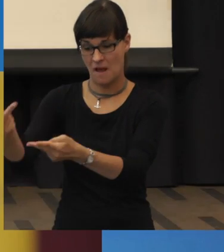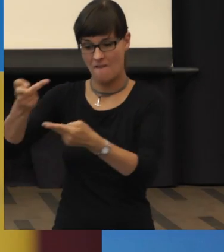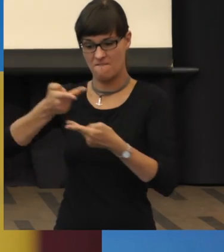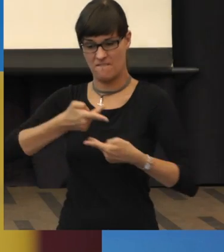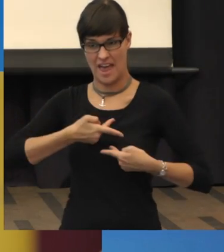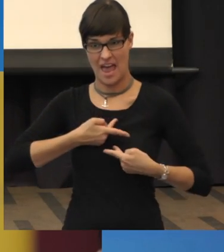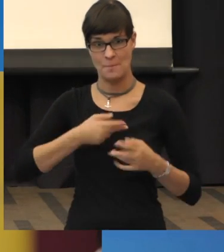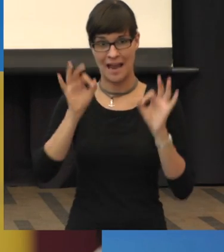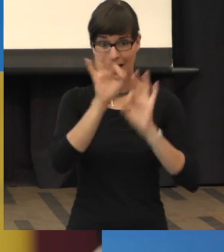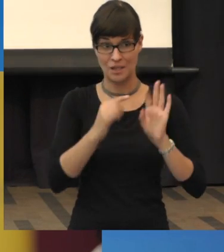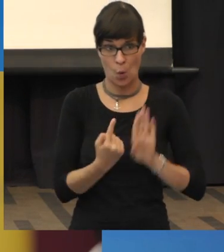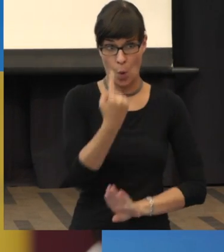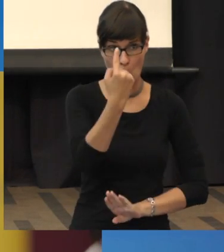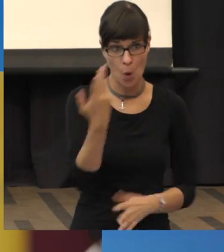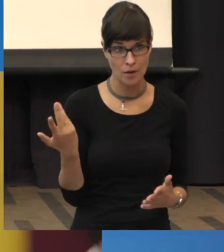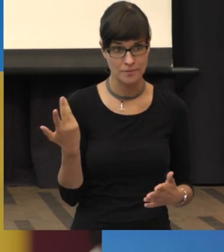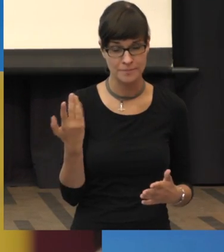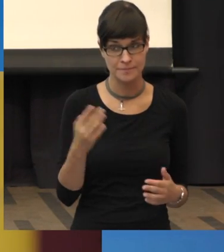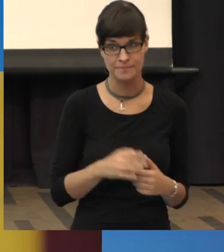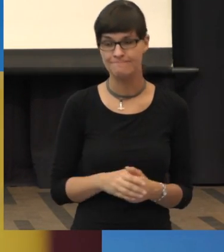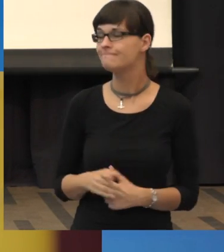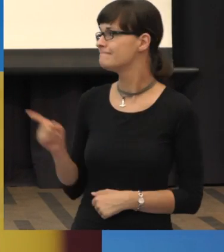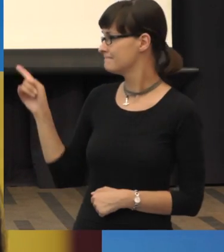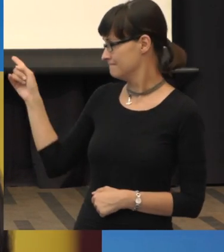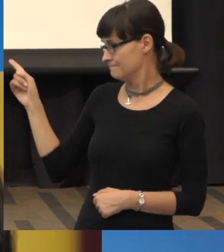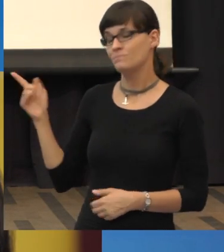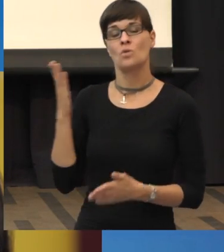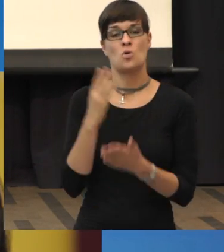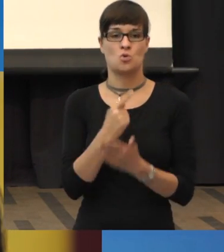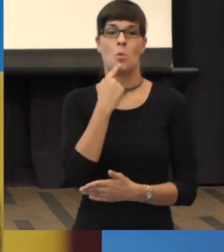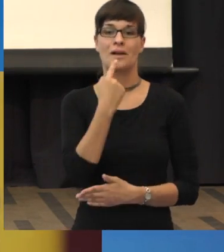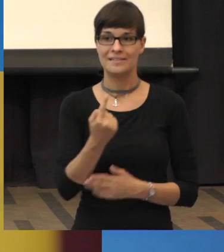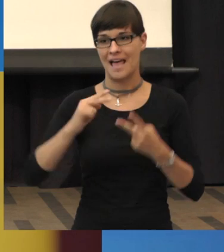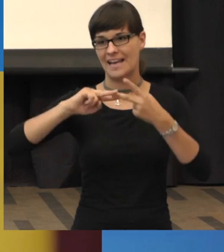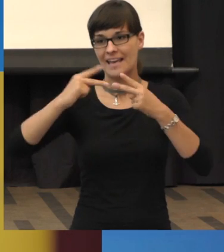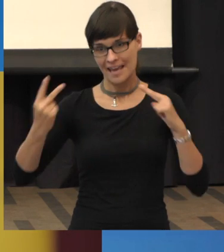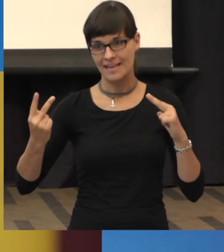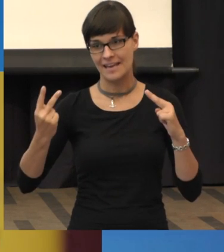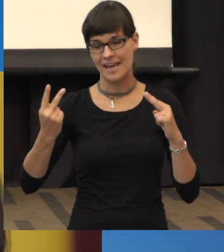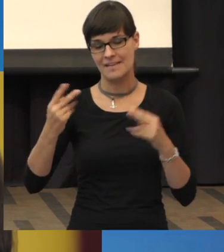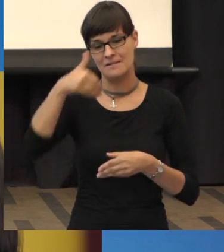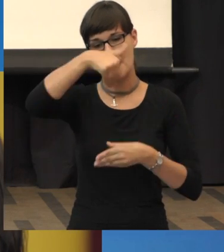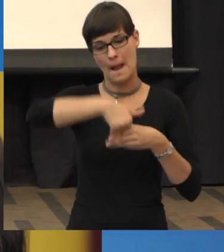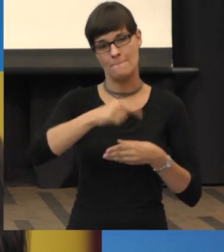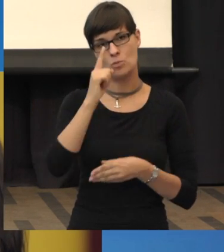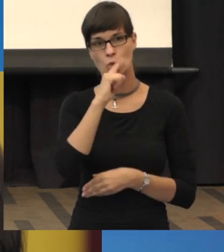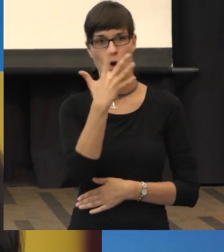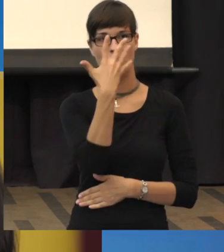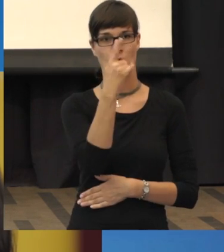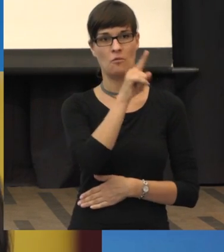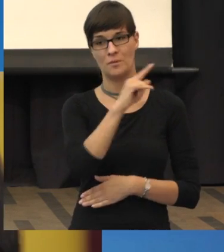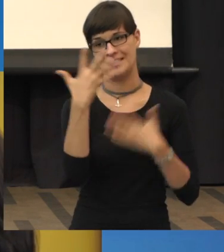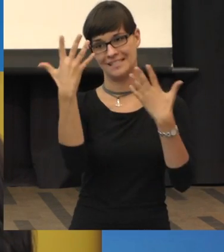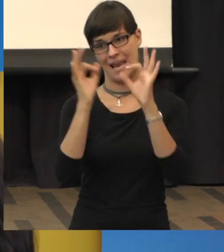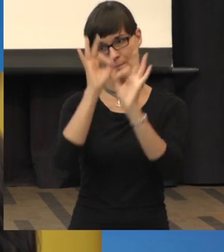Ich hatte schon gesagt, es hat eine genetische Komponente, aber das Risiko liegt, glaube ich, so bei 5 bis 10 Prozent ist bei Ihnen oder